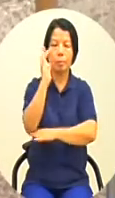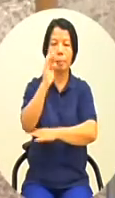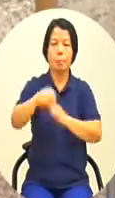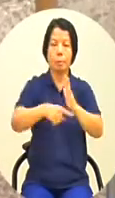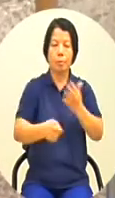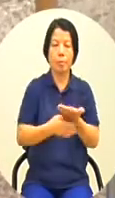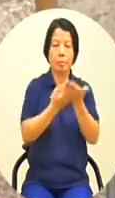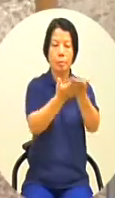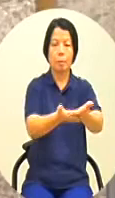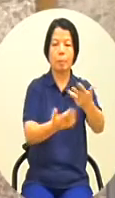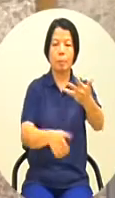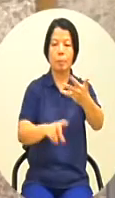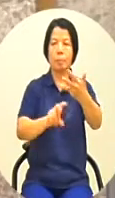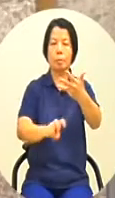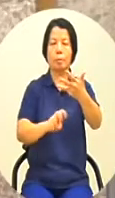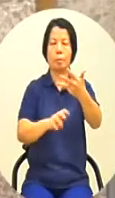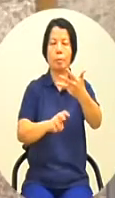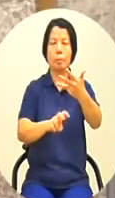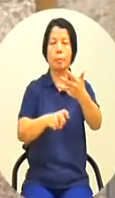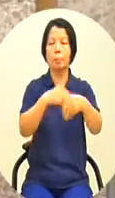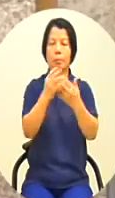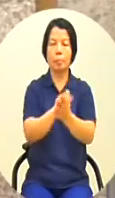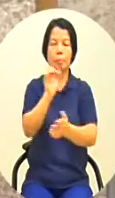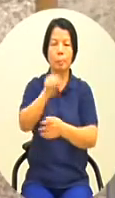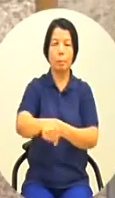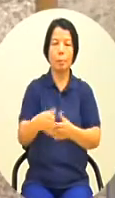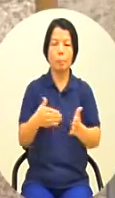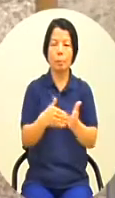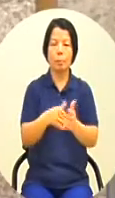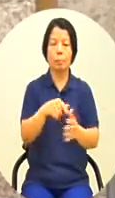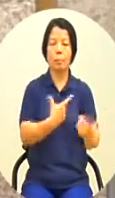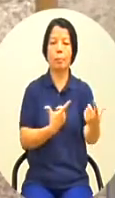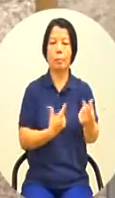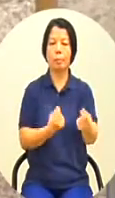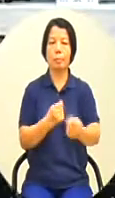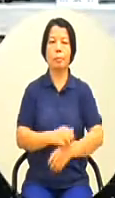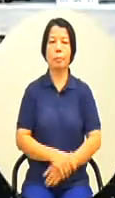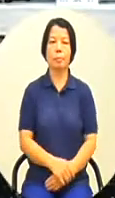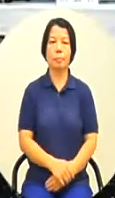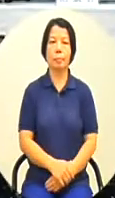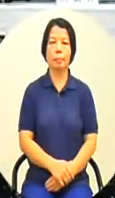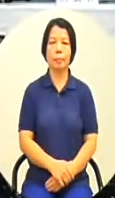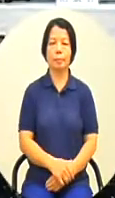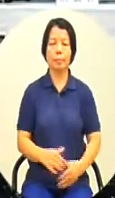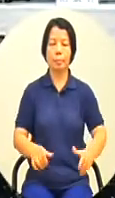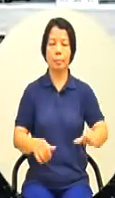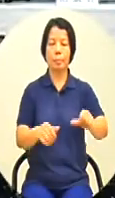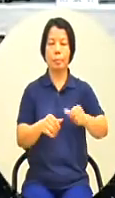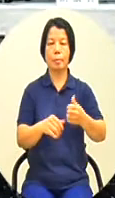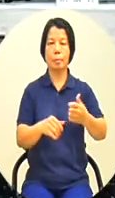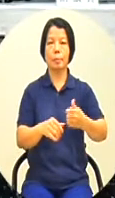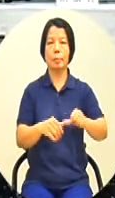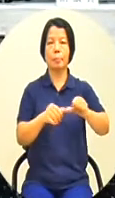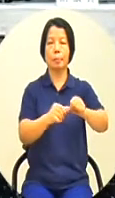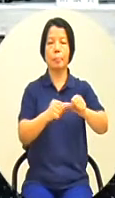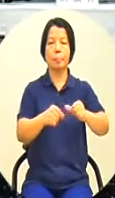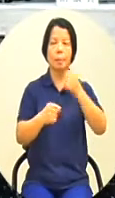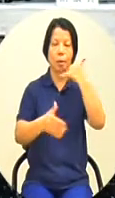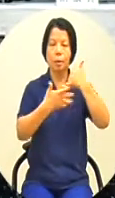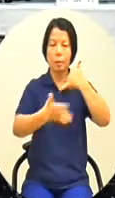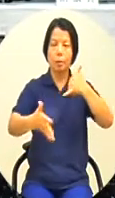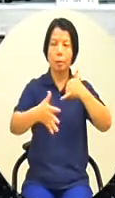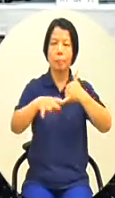24號核定同一備查內容沒有差異第4 5案由我們海洋局海